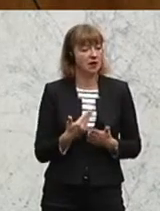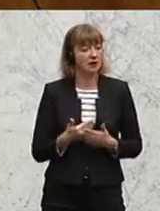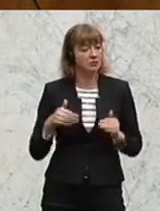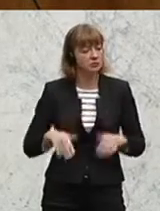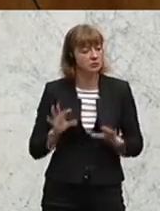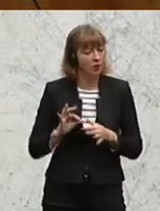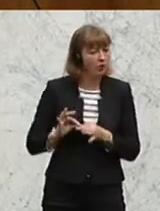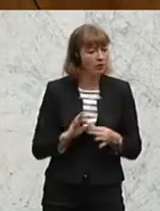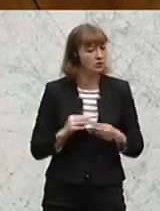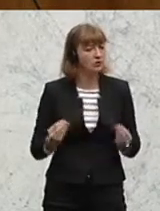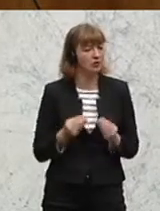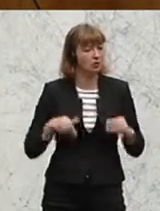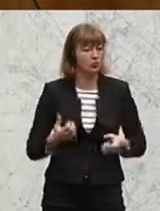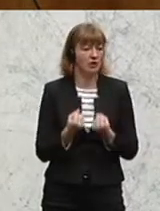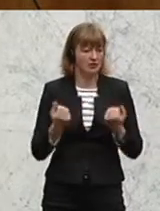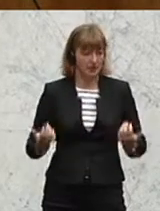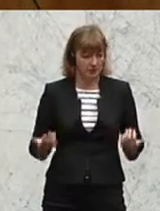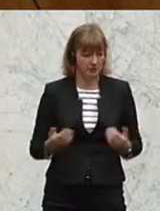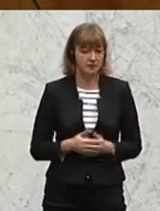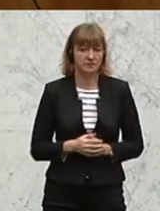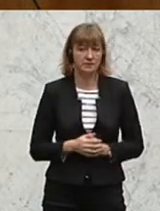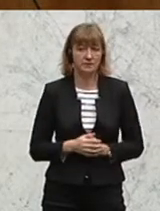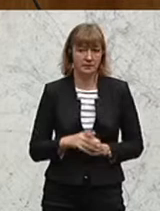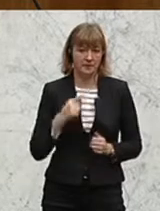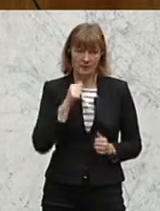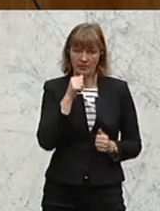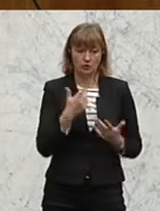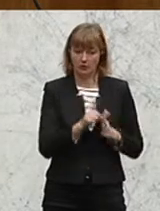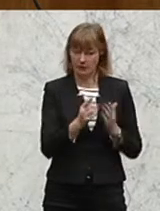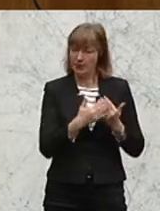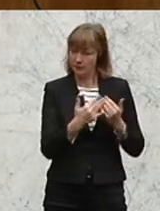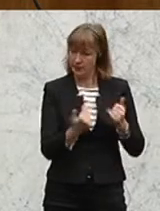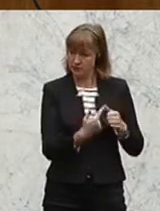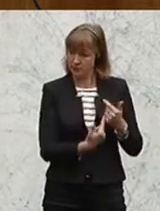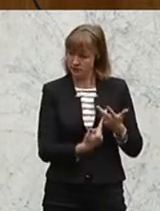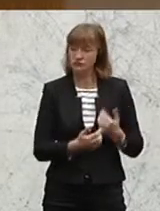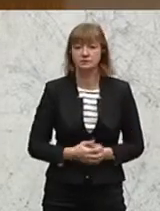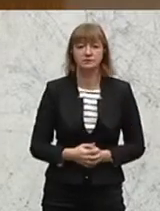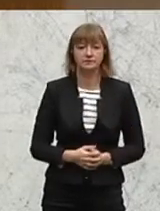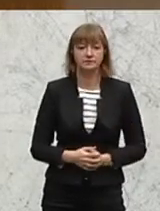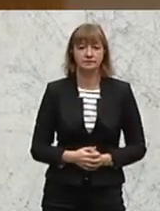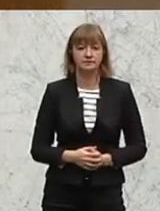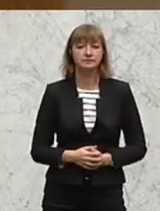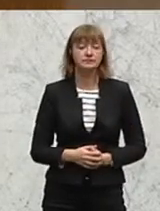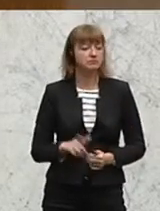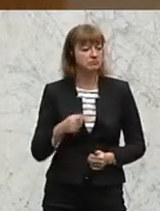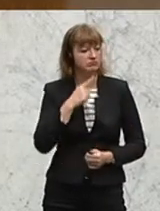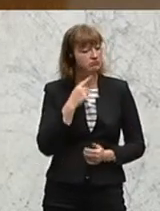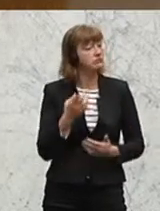entsprechenden organisatorischen Dinge geschaffen werden, aber nicht so, wie ich dann ein paar Beispiele bringen darf. Wenn gesagt wurde, wir haben jetzt eine